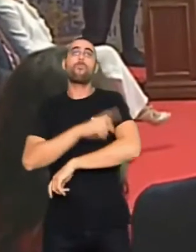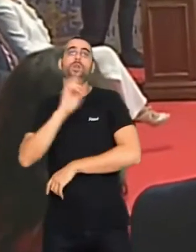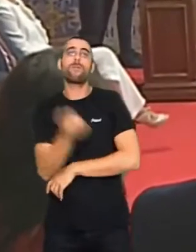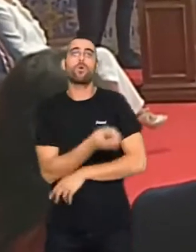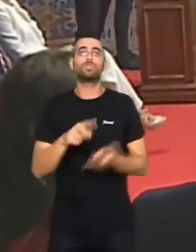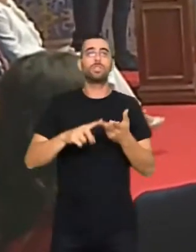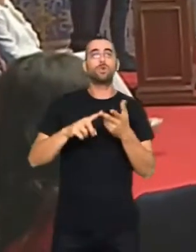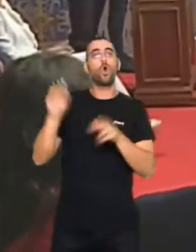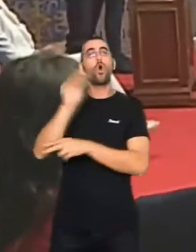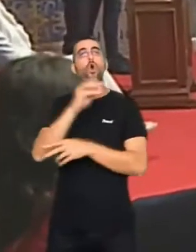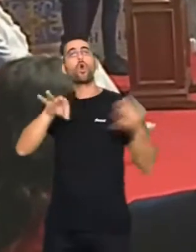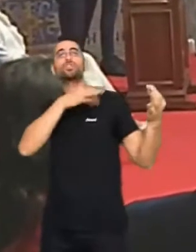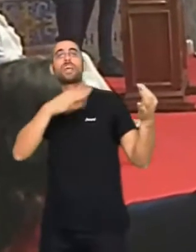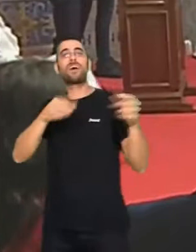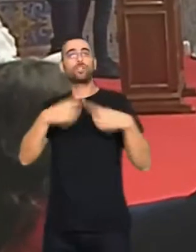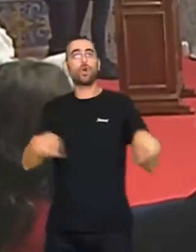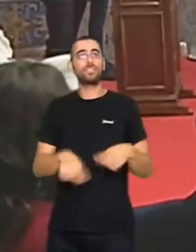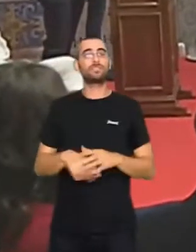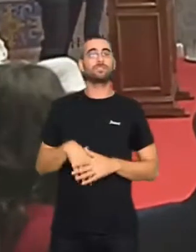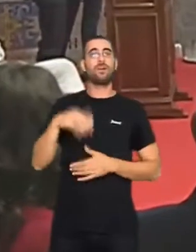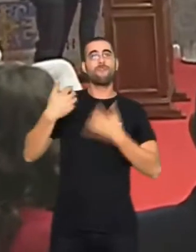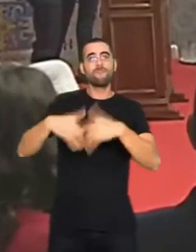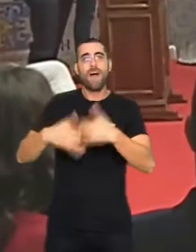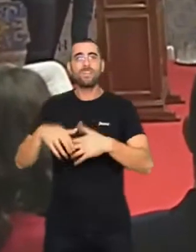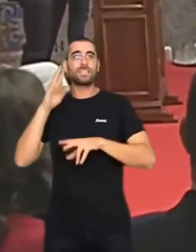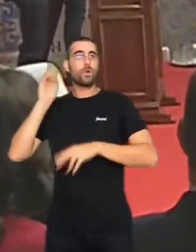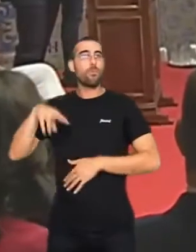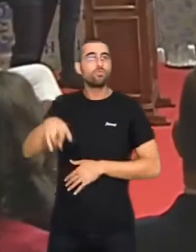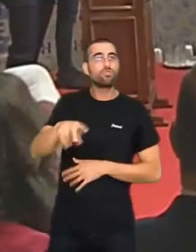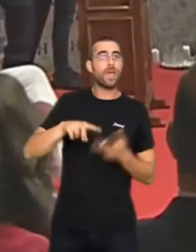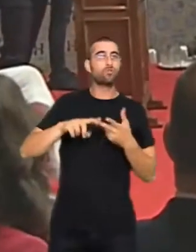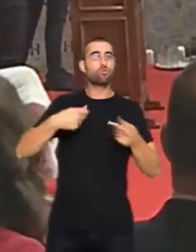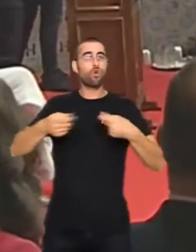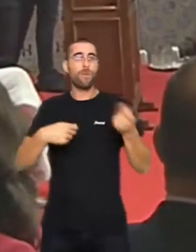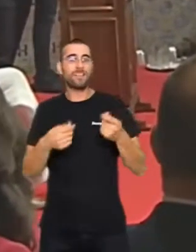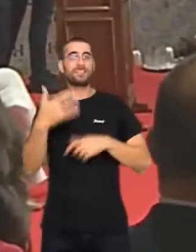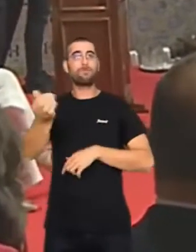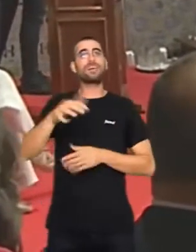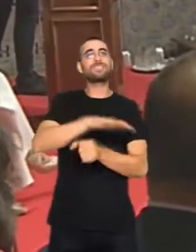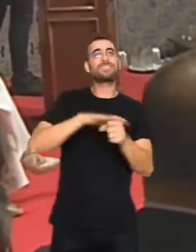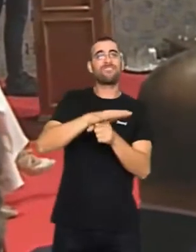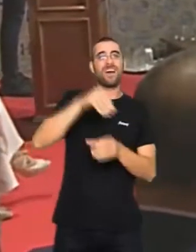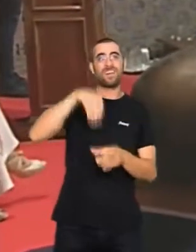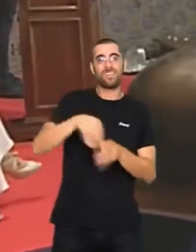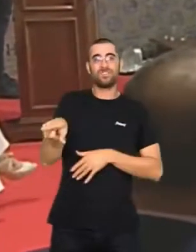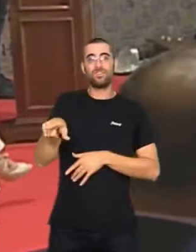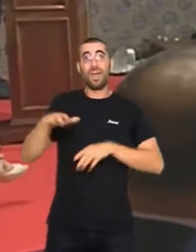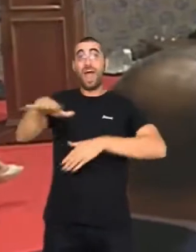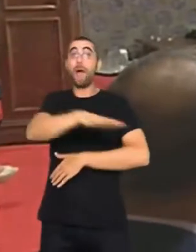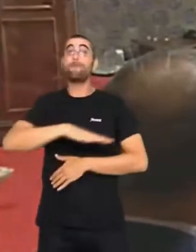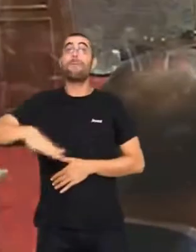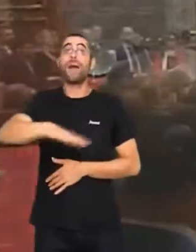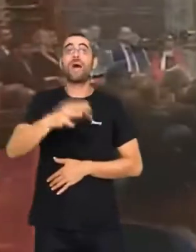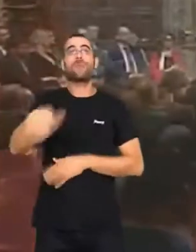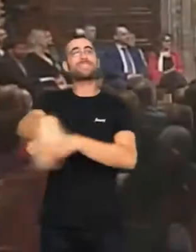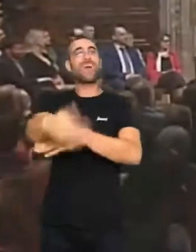conservatoris, el país de les fàbriques i els museus, dels comerços i les botigues de barri, el país de les places i